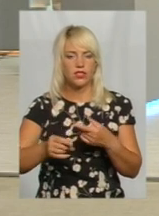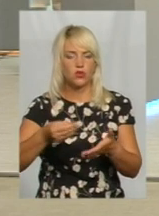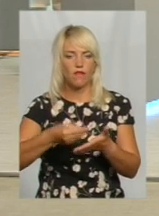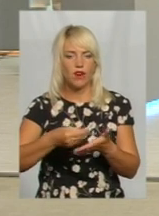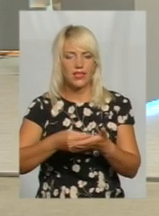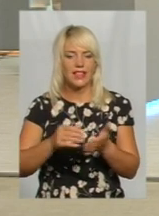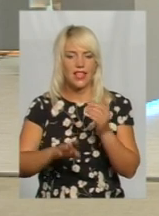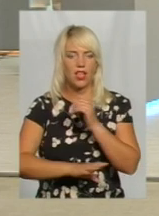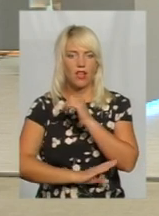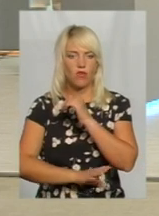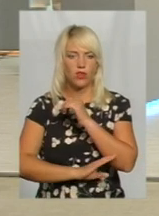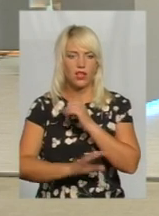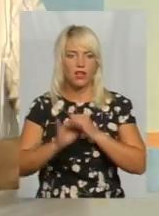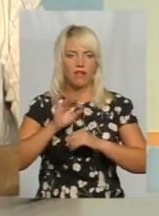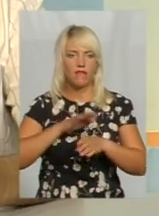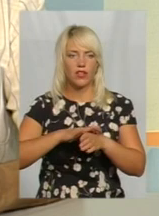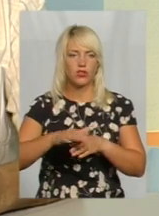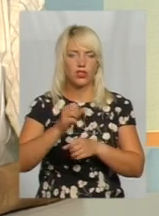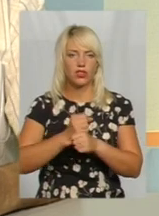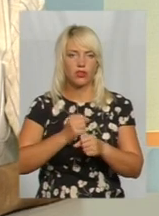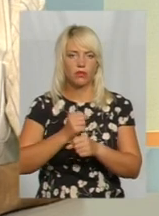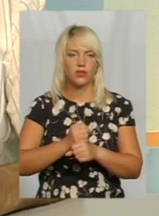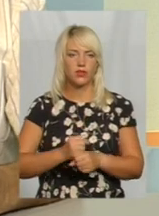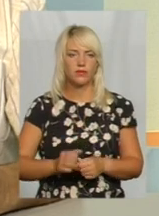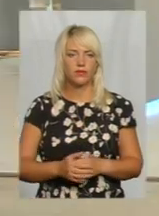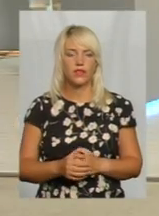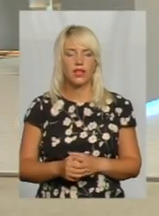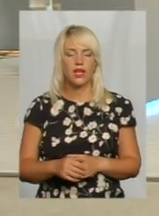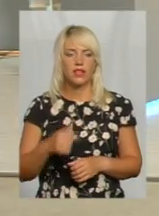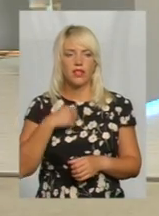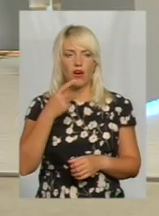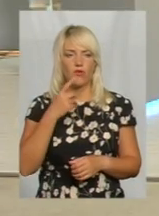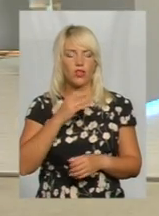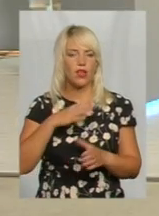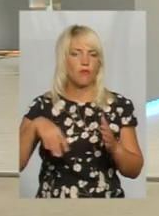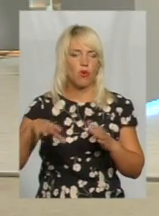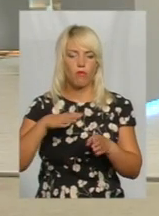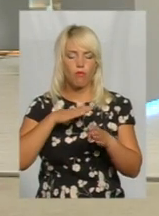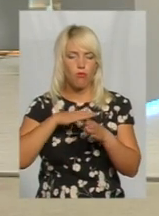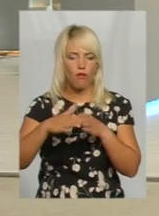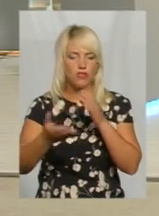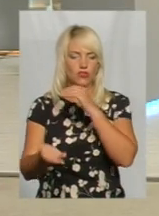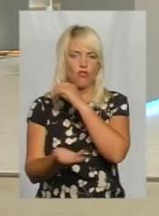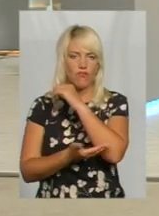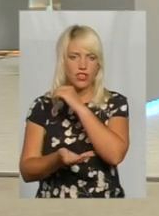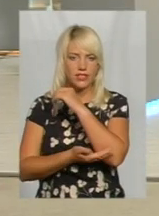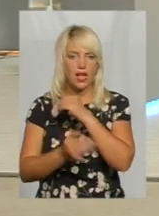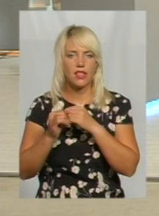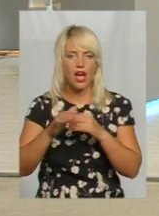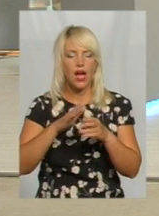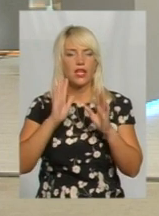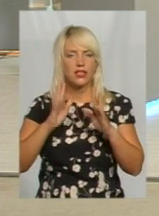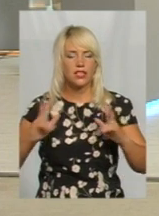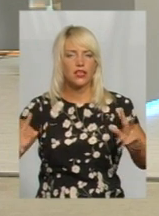деревини та виконаних робіт. Я уточнюю, йдеться не про повністю вирізання лісосмуг, а саме про їх розчищення.